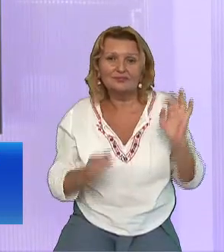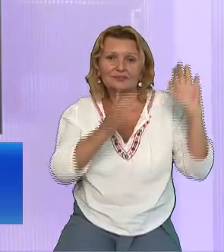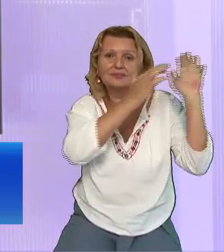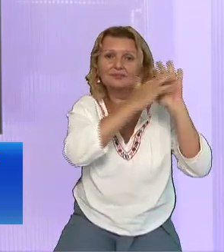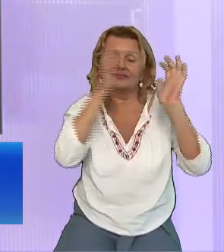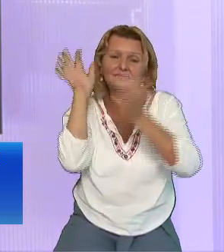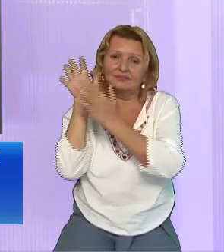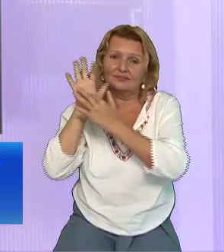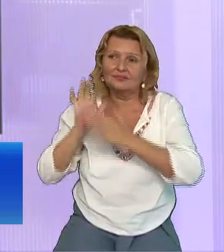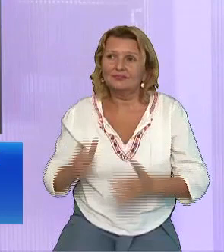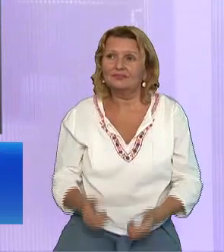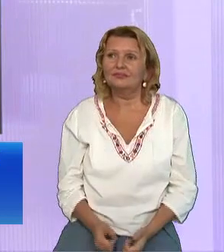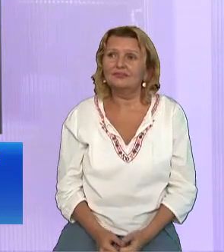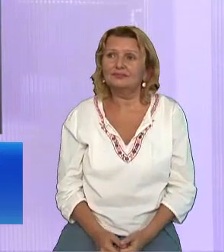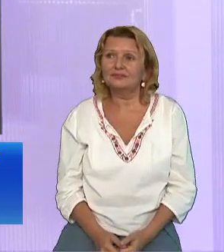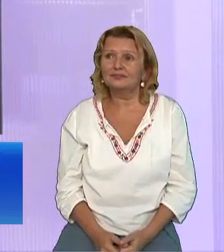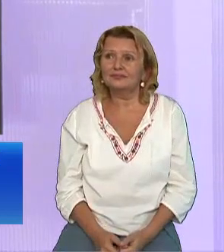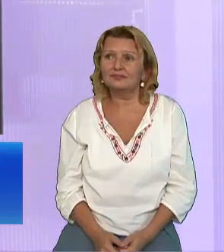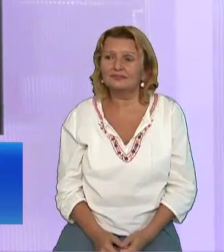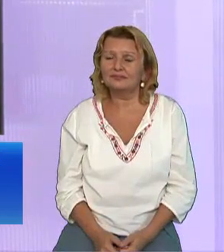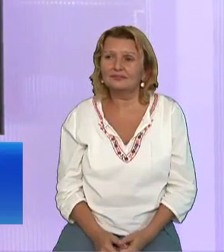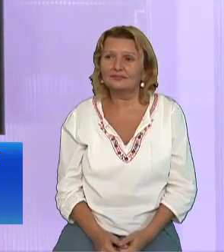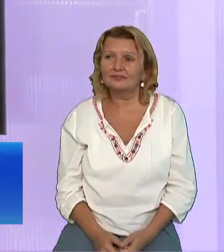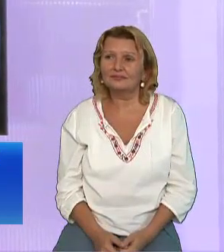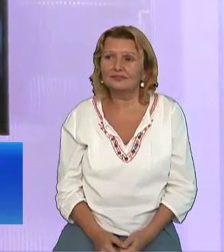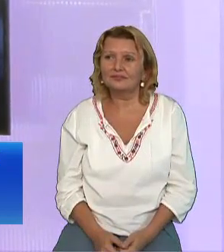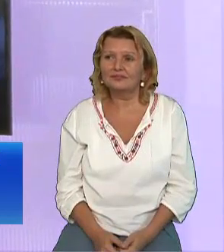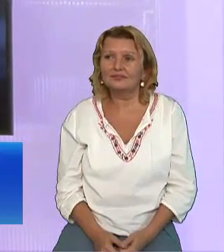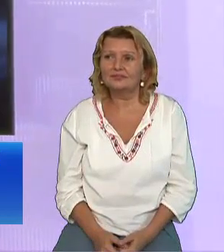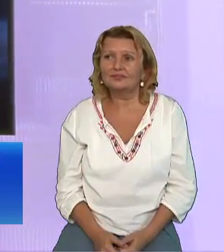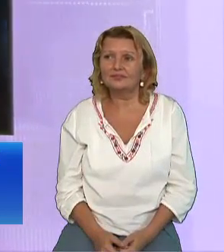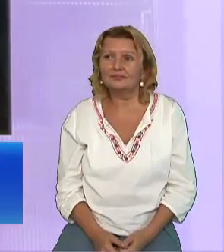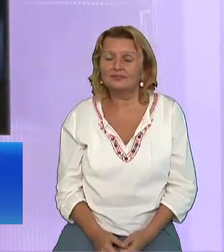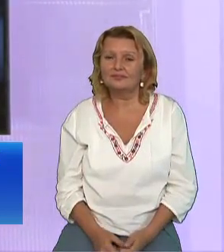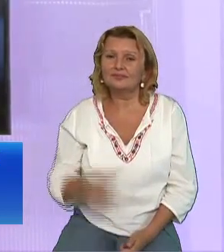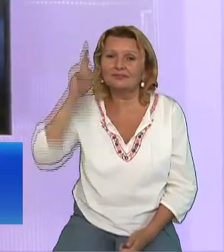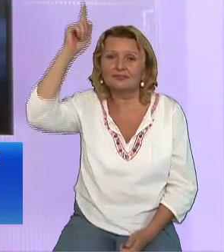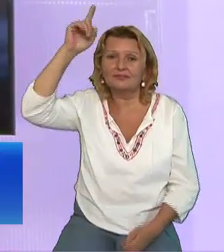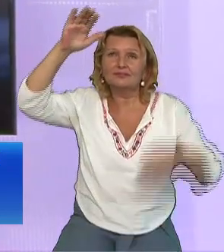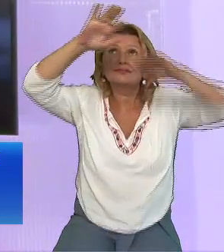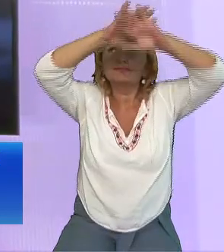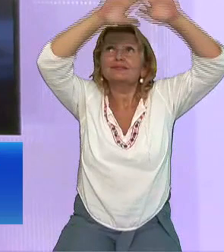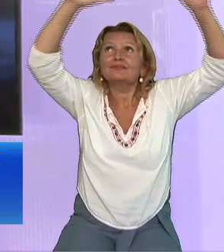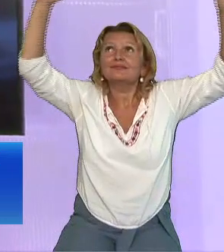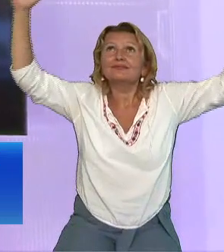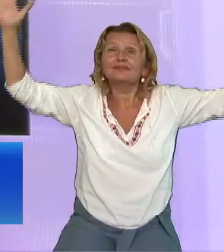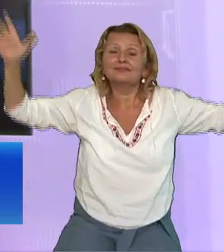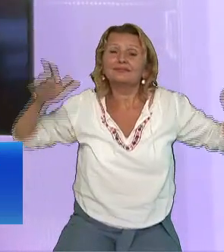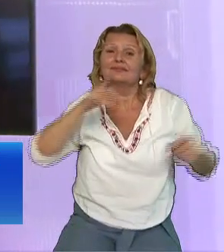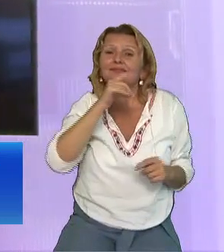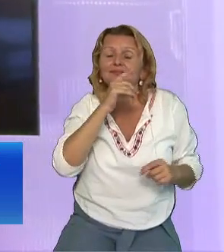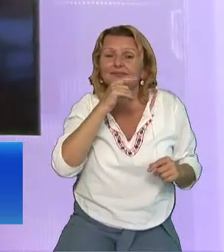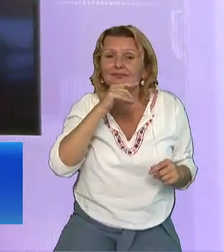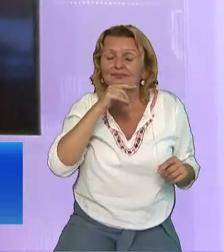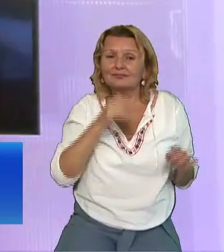În sanctuarul din ceruri Unde Domnul Hristos mijlocește? În sanctuarul din ceruri Are loc un rechizitoriu Al